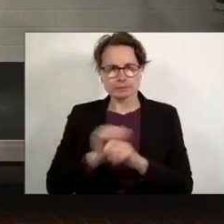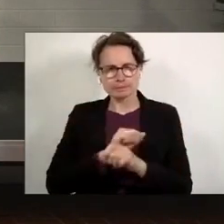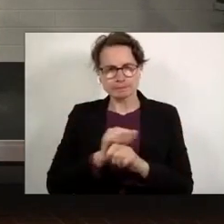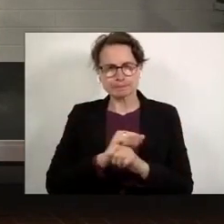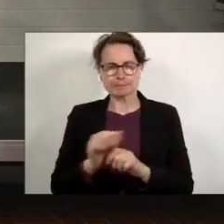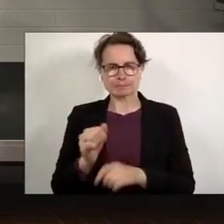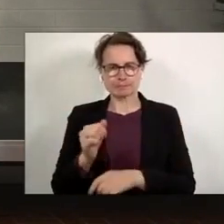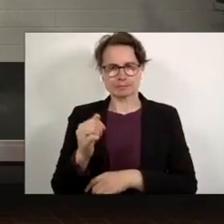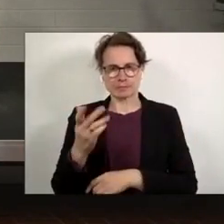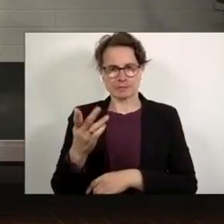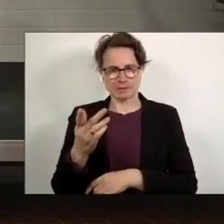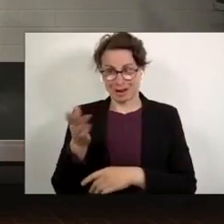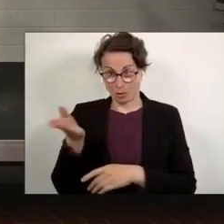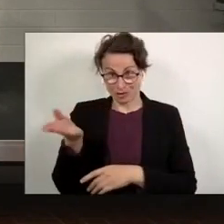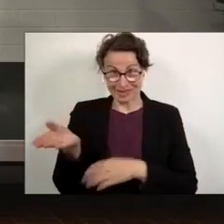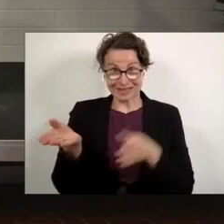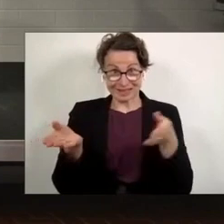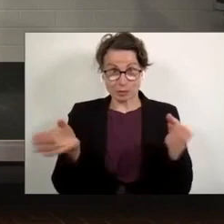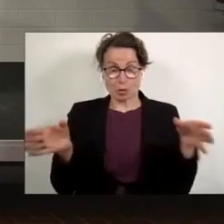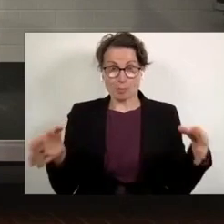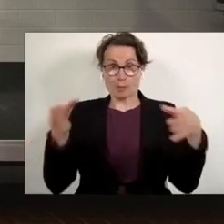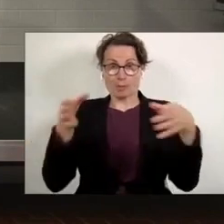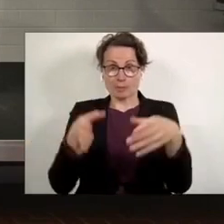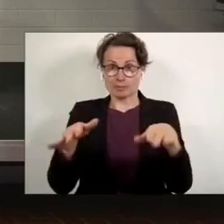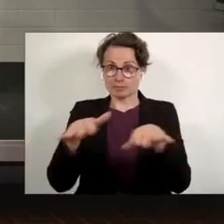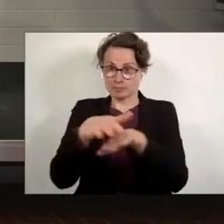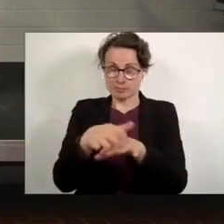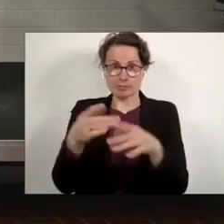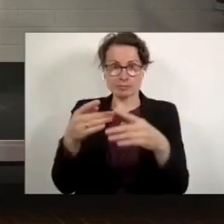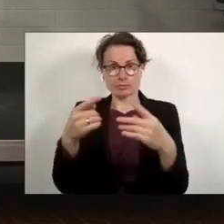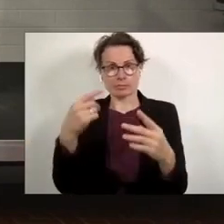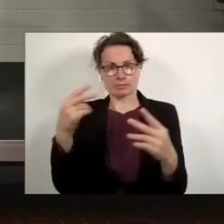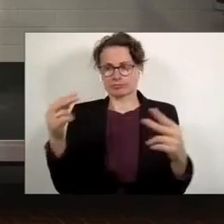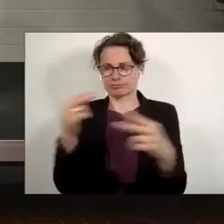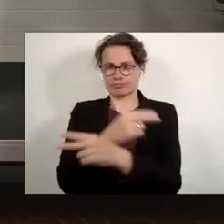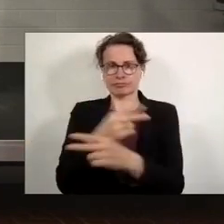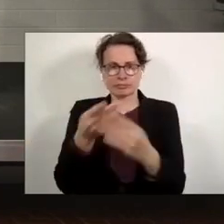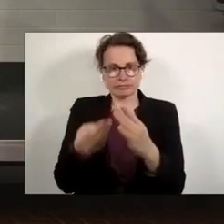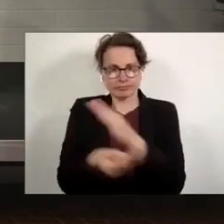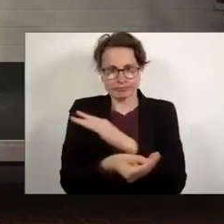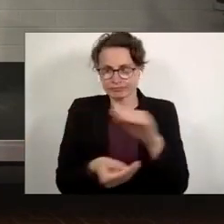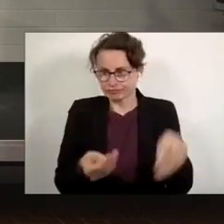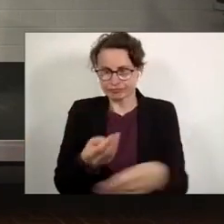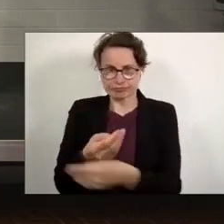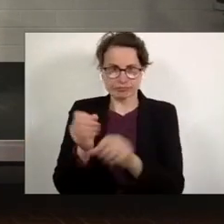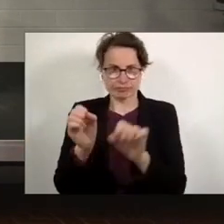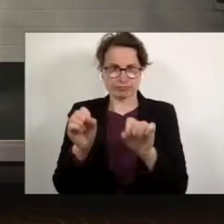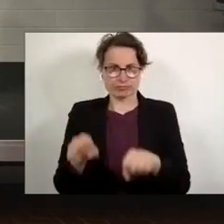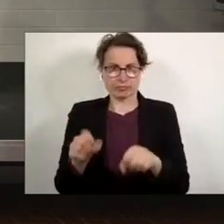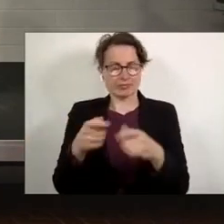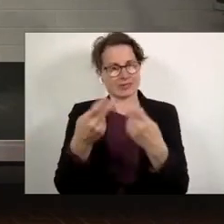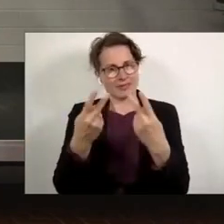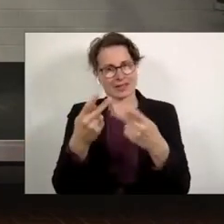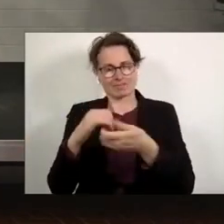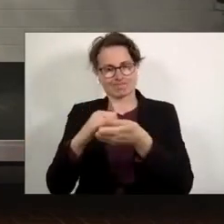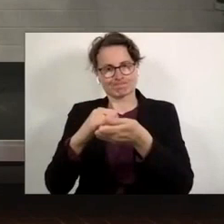Moment auch zwischen diesen Gruppen liegt darin, sich aneinander zu erkennen, Empathie zu entwickeln und untereinander ein Band zu knüpfen.